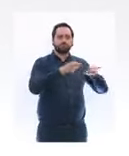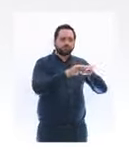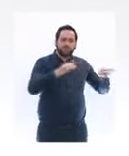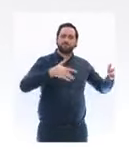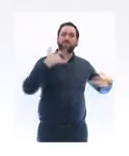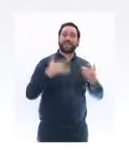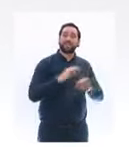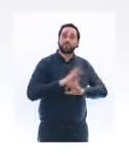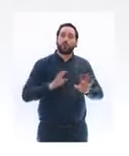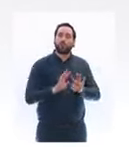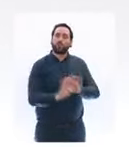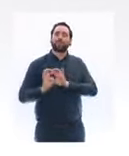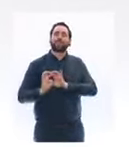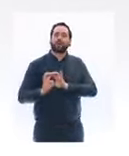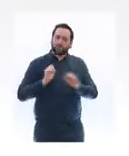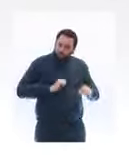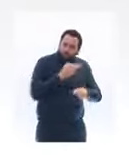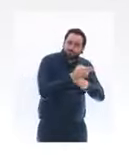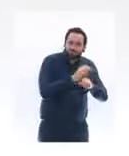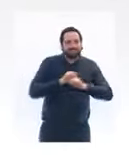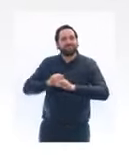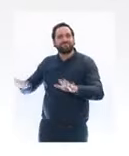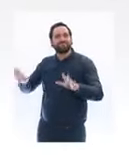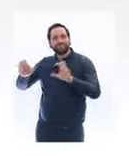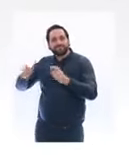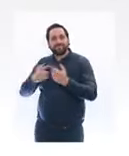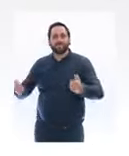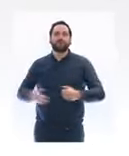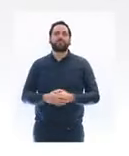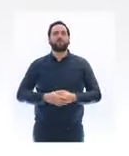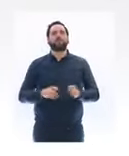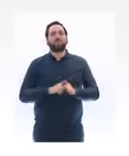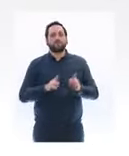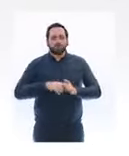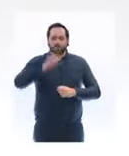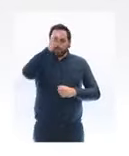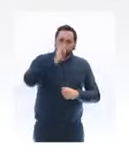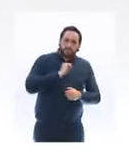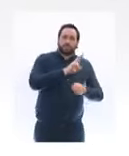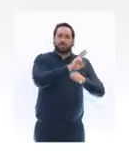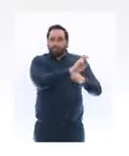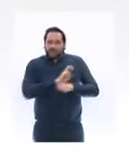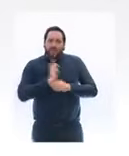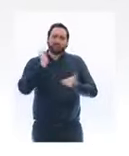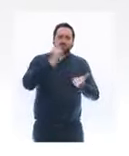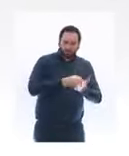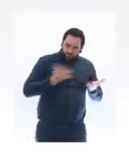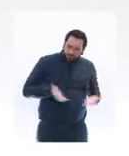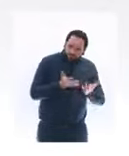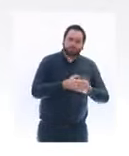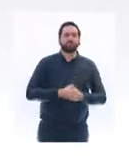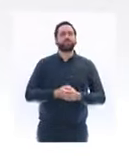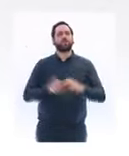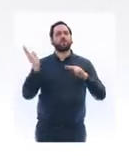préparations d'expositions, la politique de prêts et d'acquisition des musées le seront également. Les chantiers, les opérations de